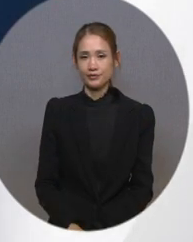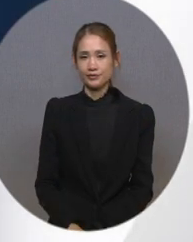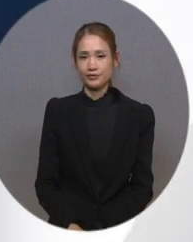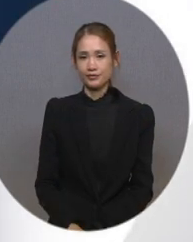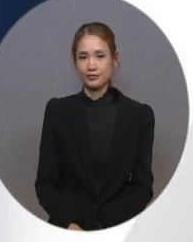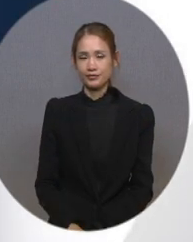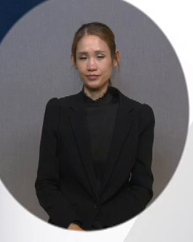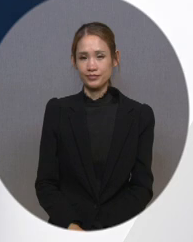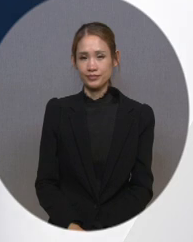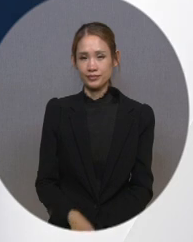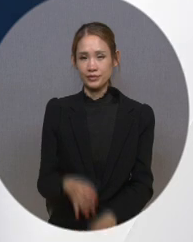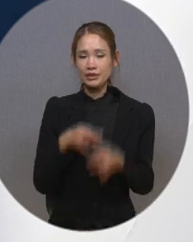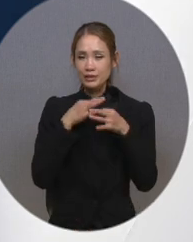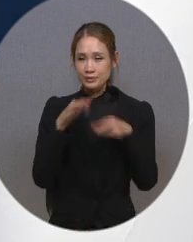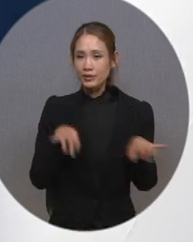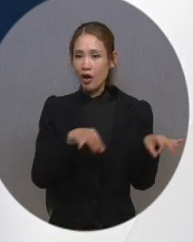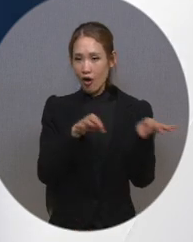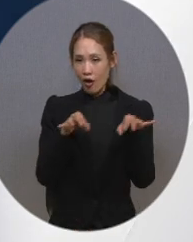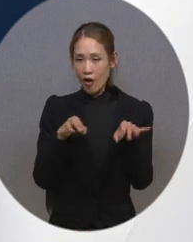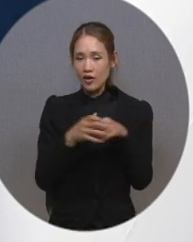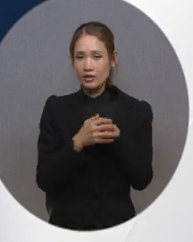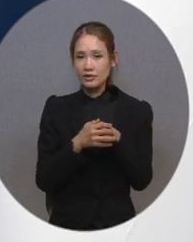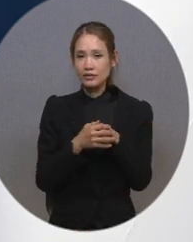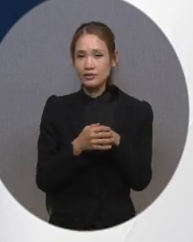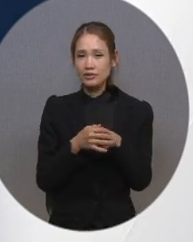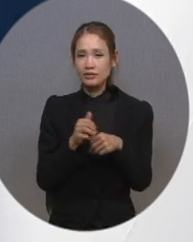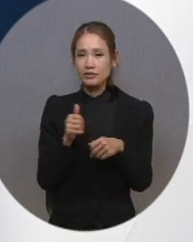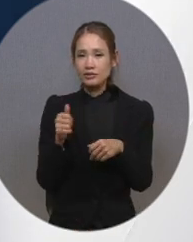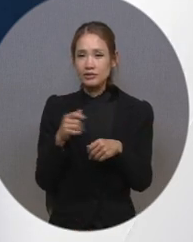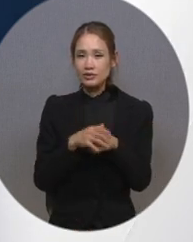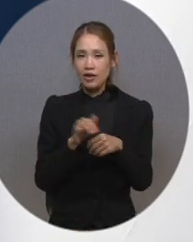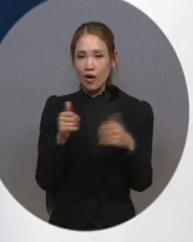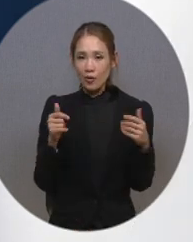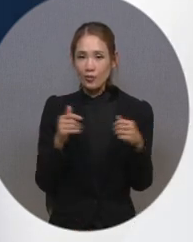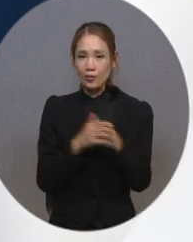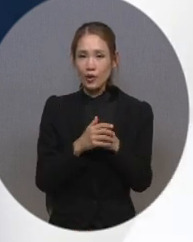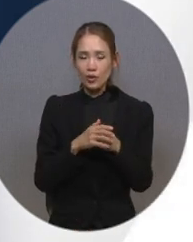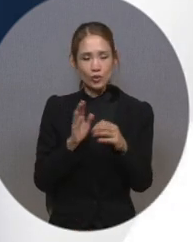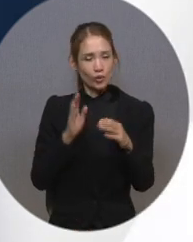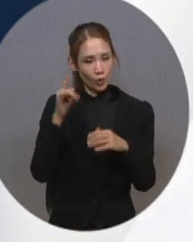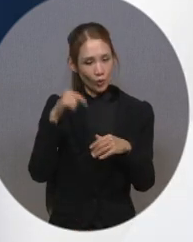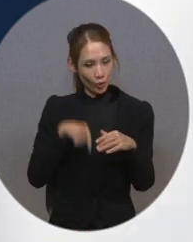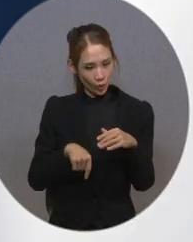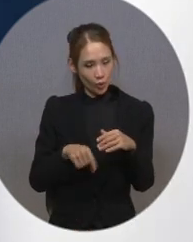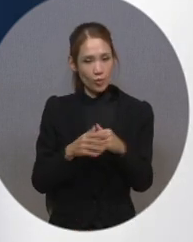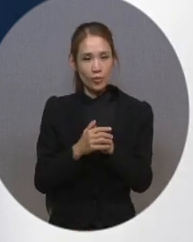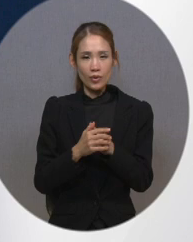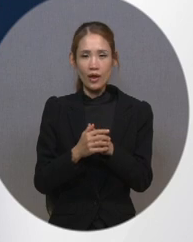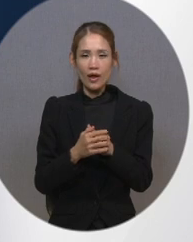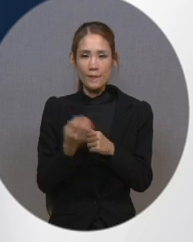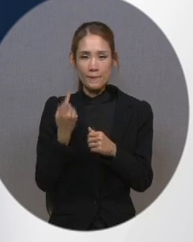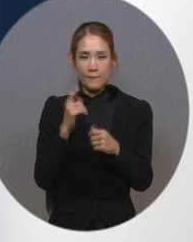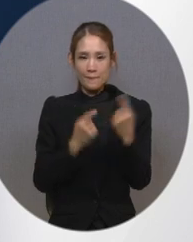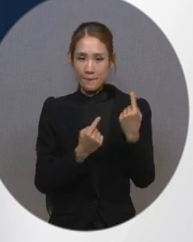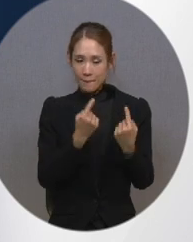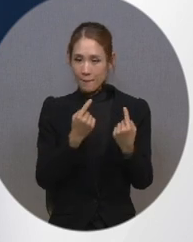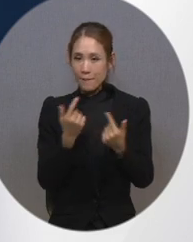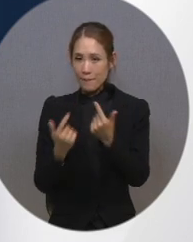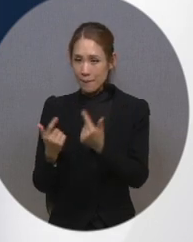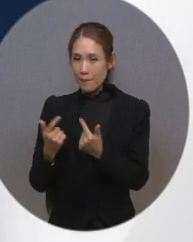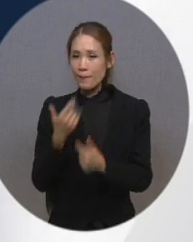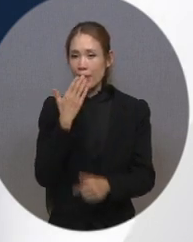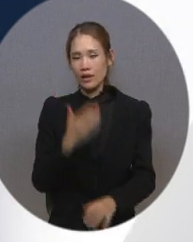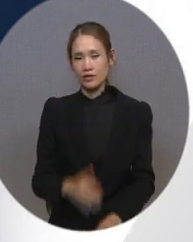또한 음성 안내의 음성 성별, 음량 속도, 음성 높이, TV 배경 음량도 조정할 수 있습니다.